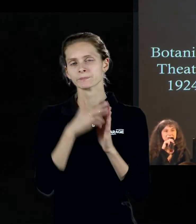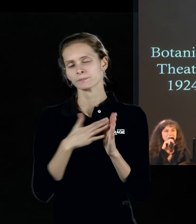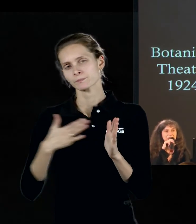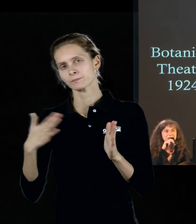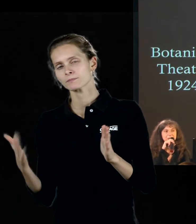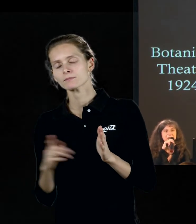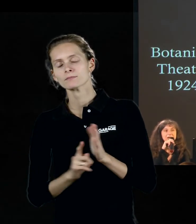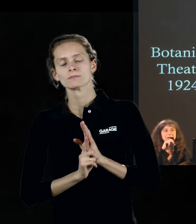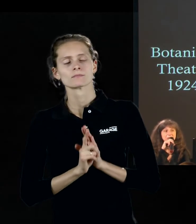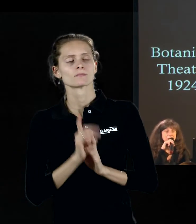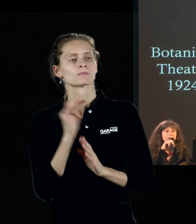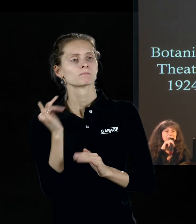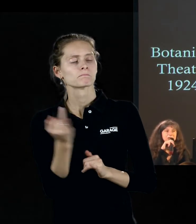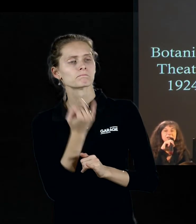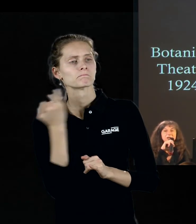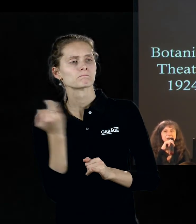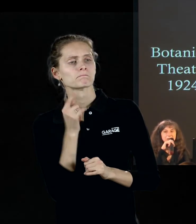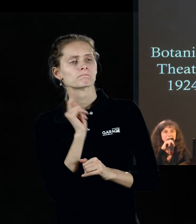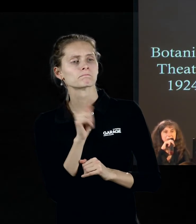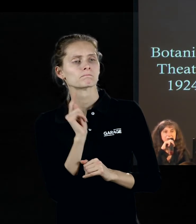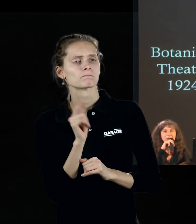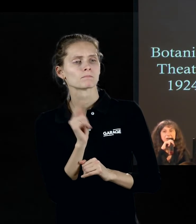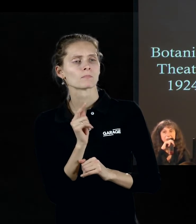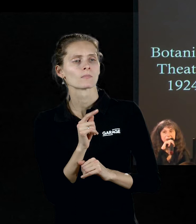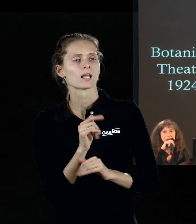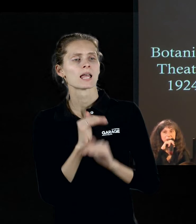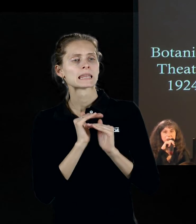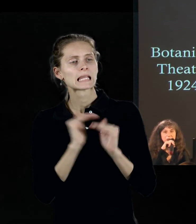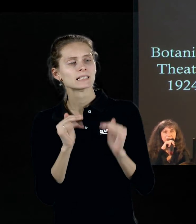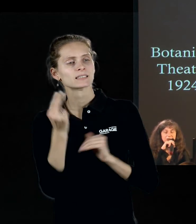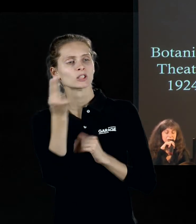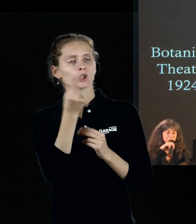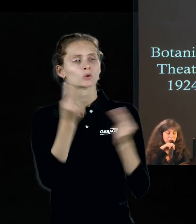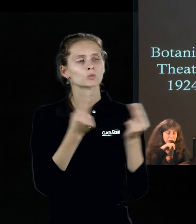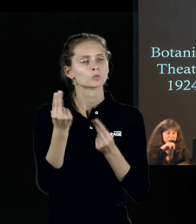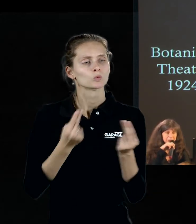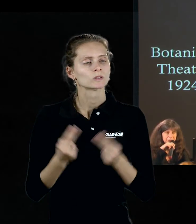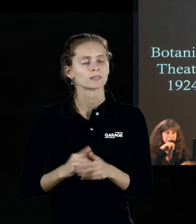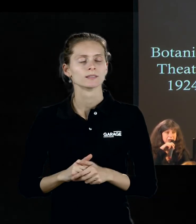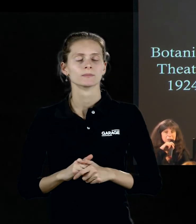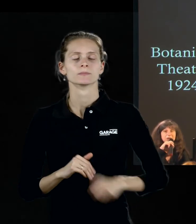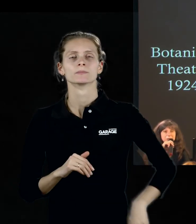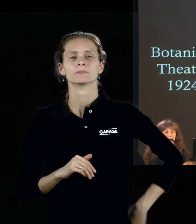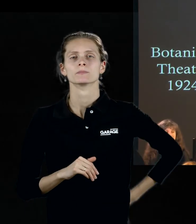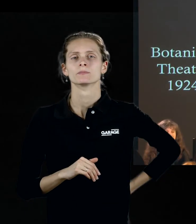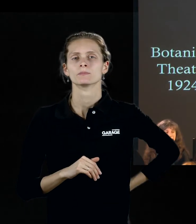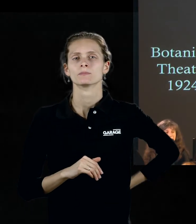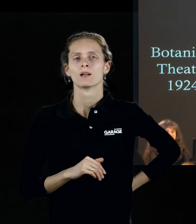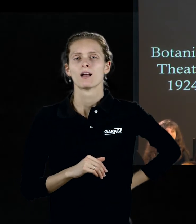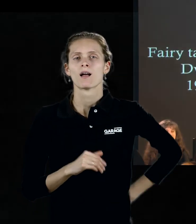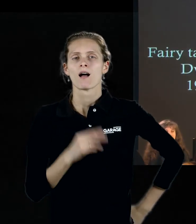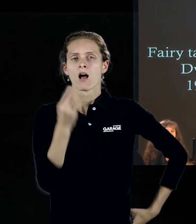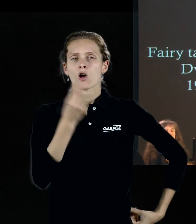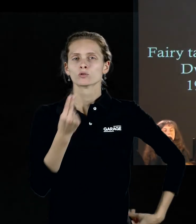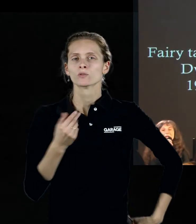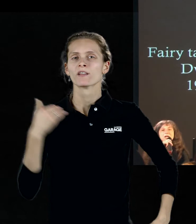заинтересовался таким, как эстетическим феноменом, детскими рисунками и рисунками пациентов психиатрических